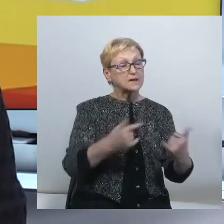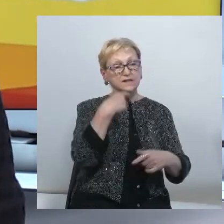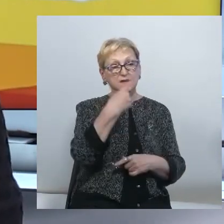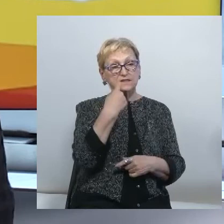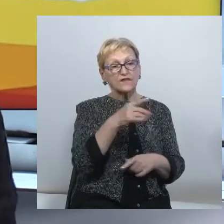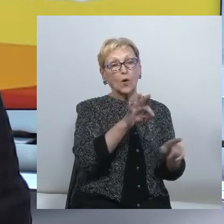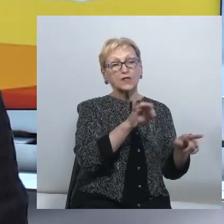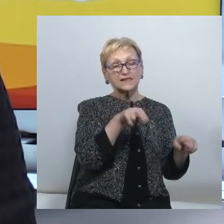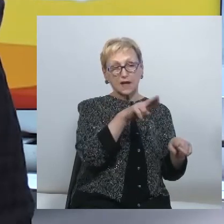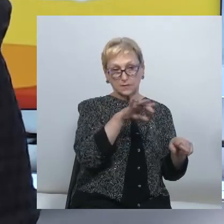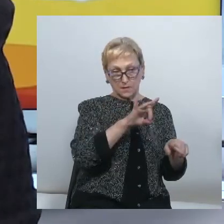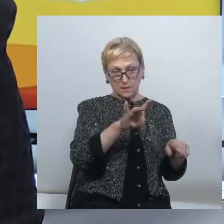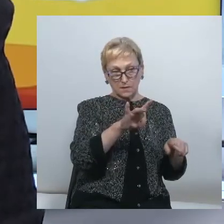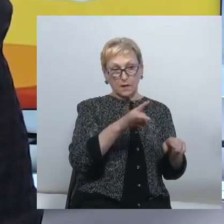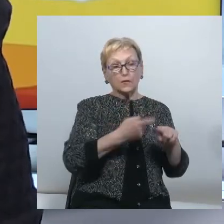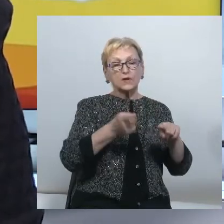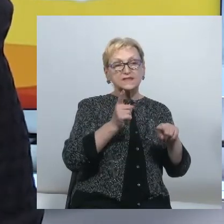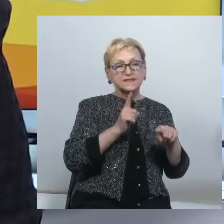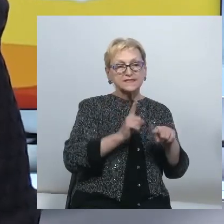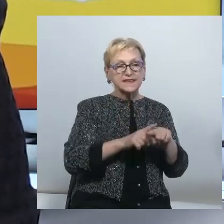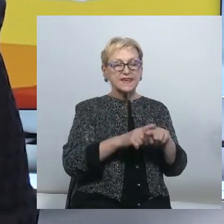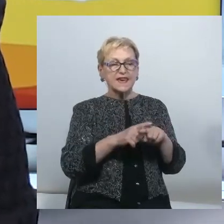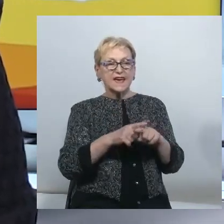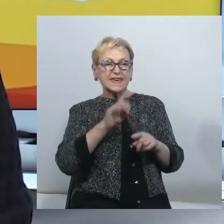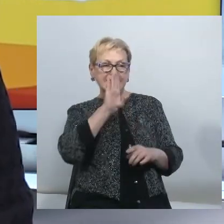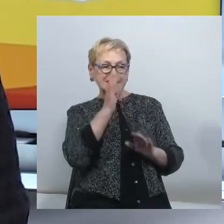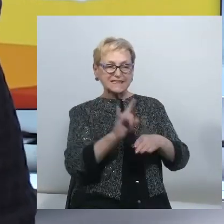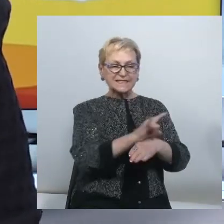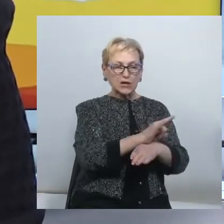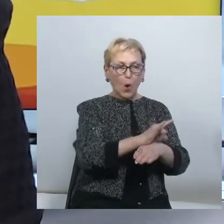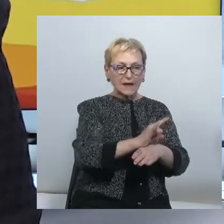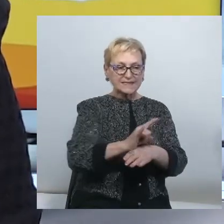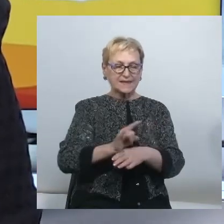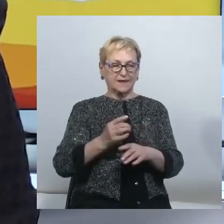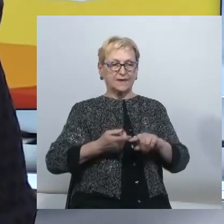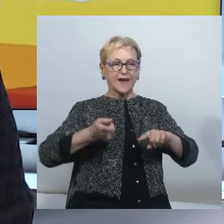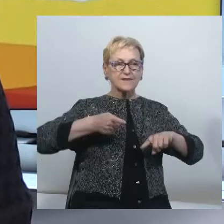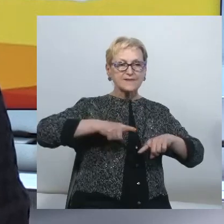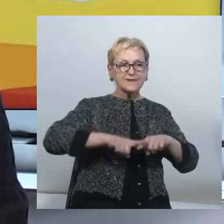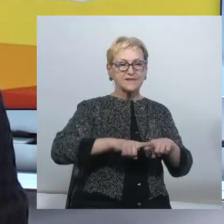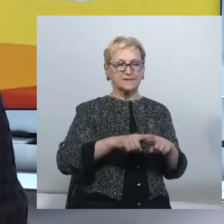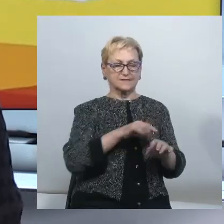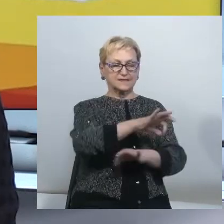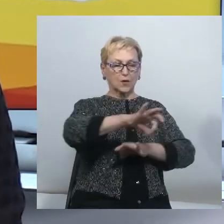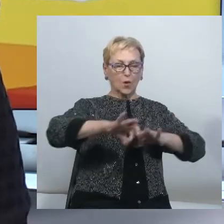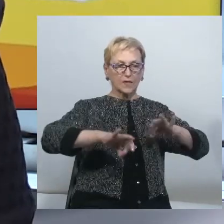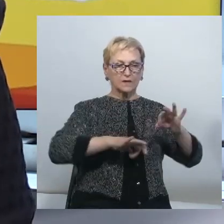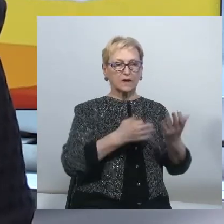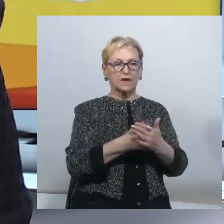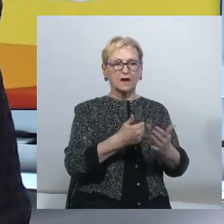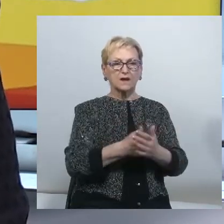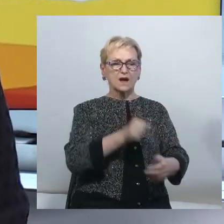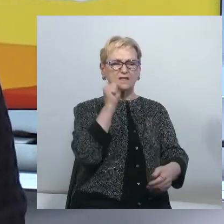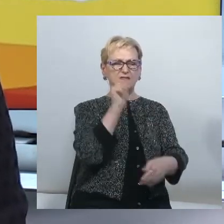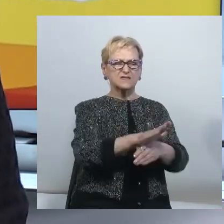дозволило б зняти оці інсинуації і такі твердження про те, що такий законопроект як диктаторський,